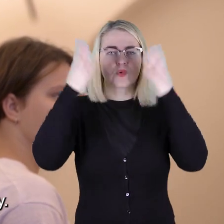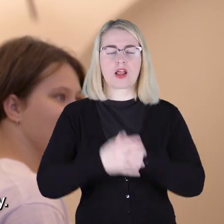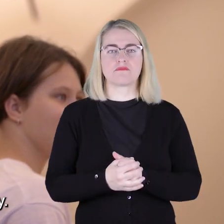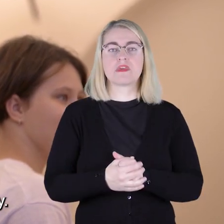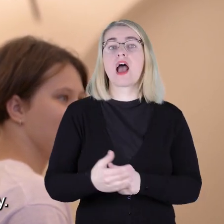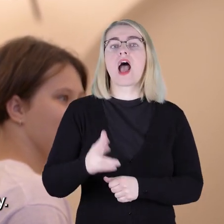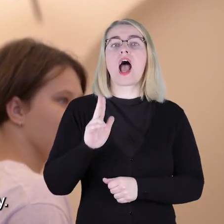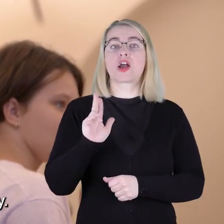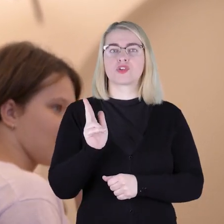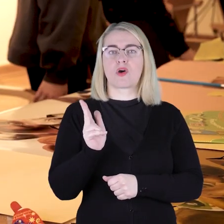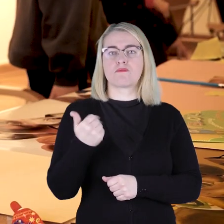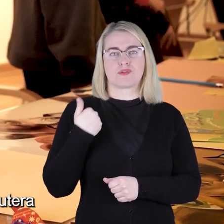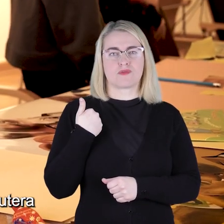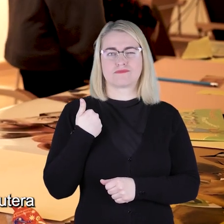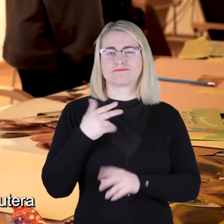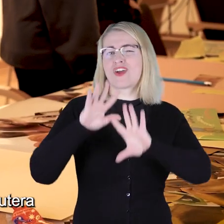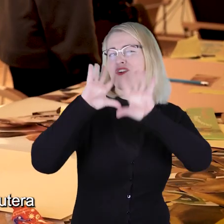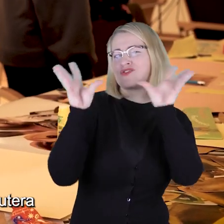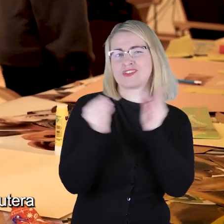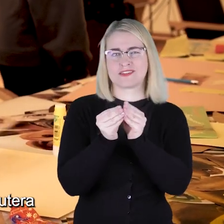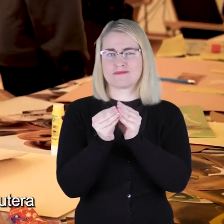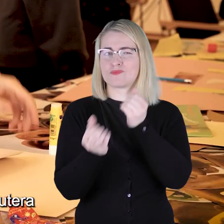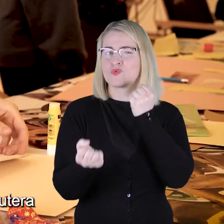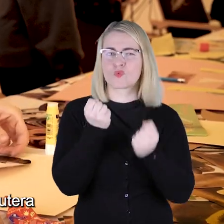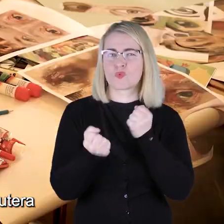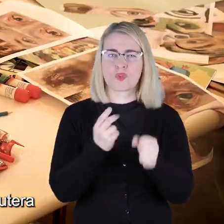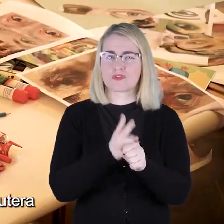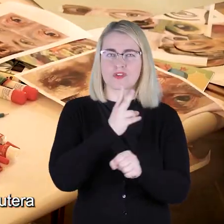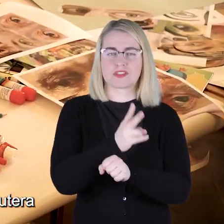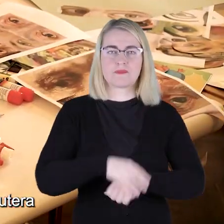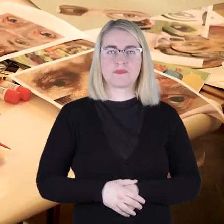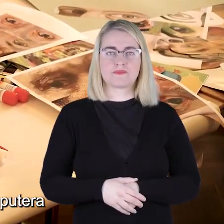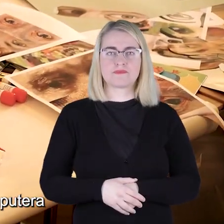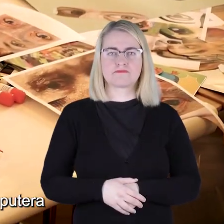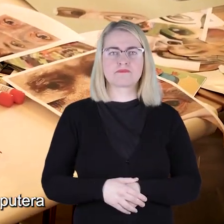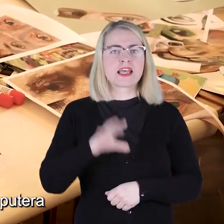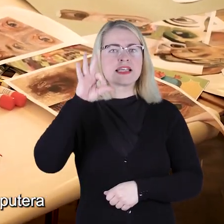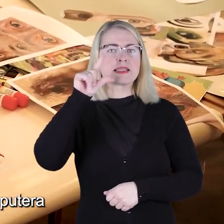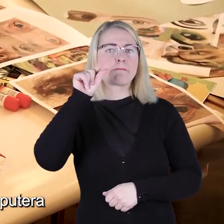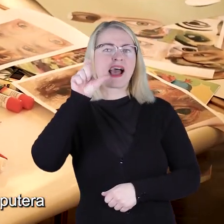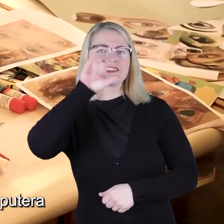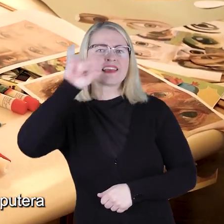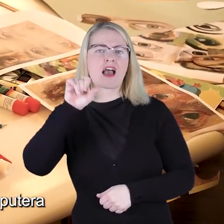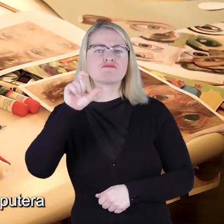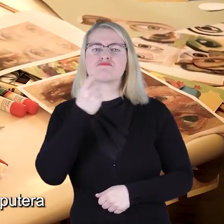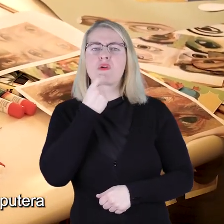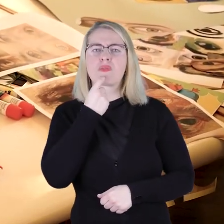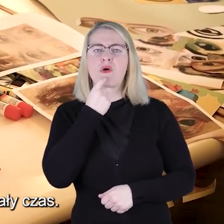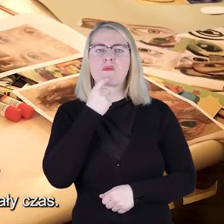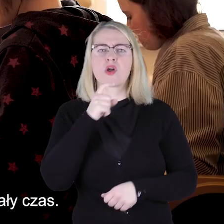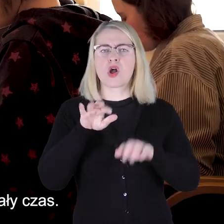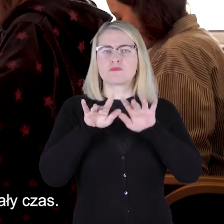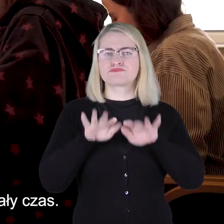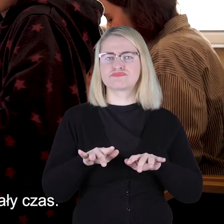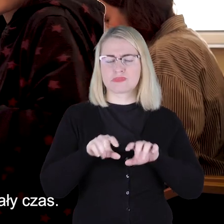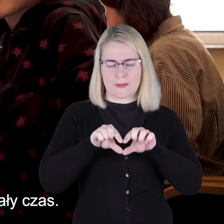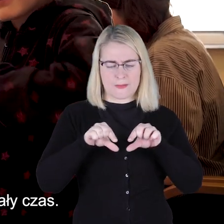a byliśmy nimi my wszyscy. Spacja oczywiście kojarzy się z klawiszem komputera i tak naprawdę ten klawisz komputera towarzyszył